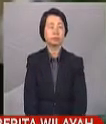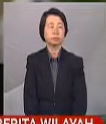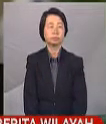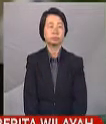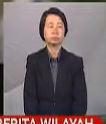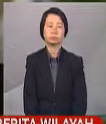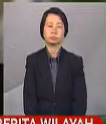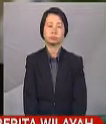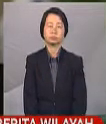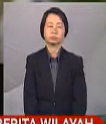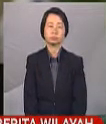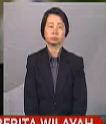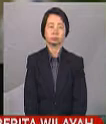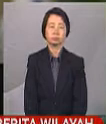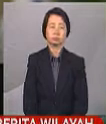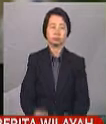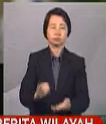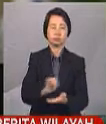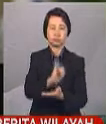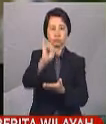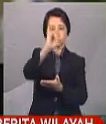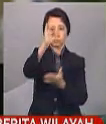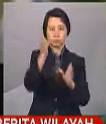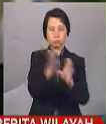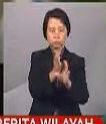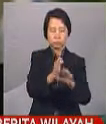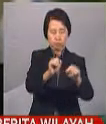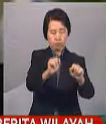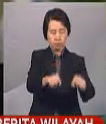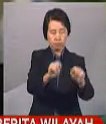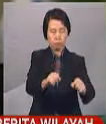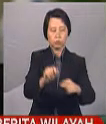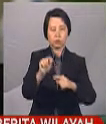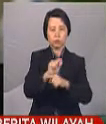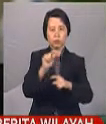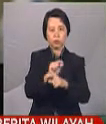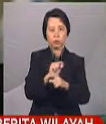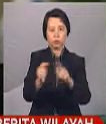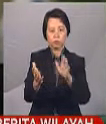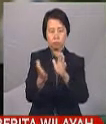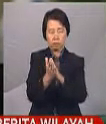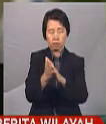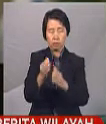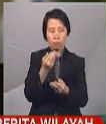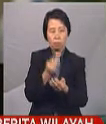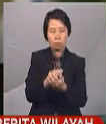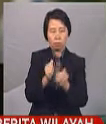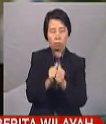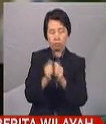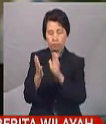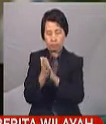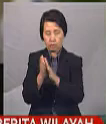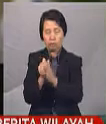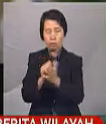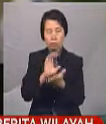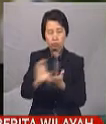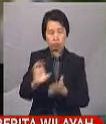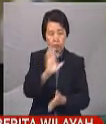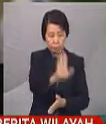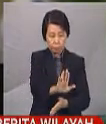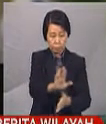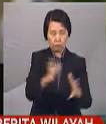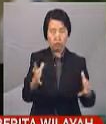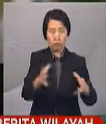Oleh itu, institusi perbankan akan dibenarkan untuk menggunakan penampan modal dan penampan mudah tunai mereka yang